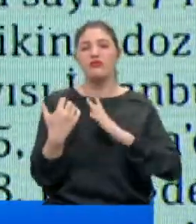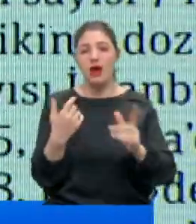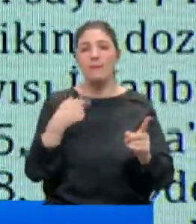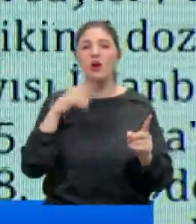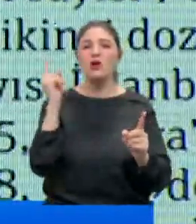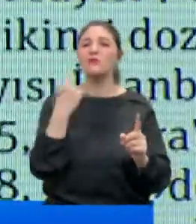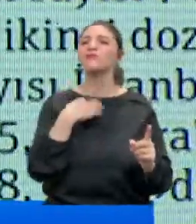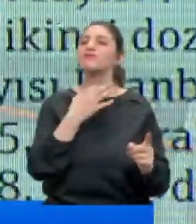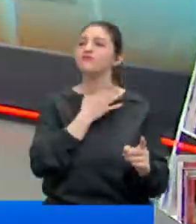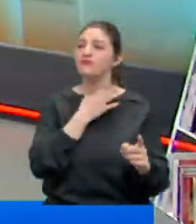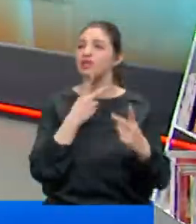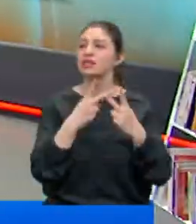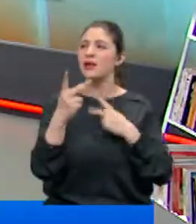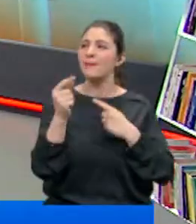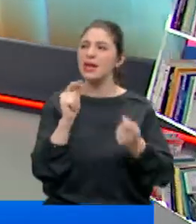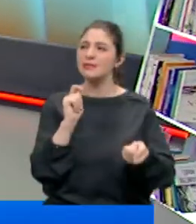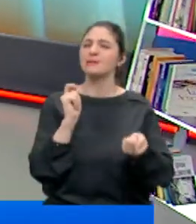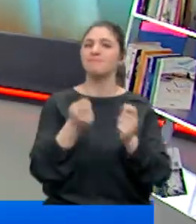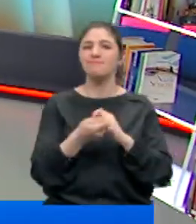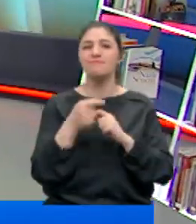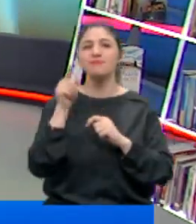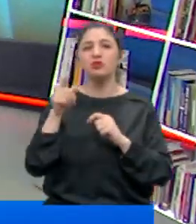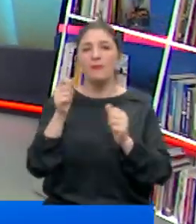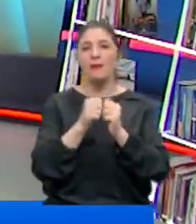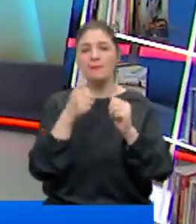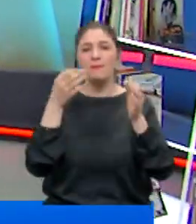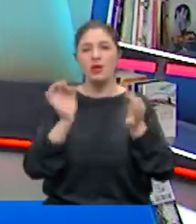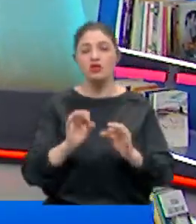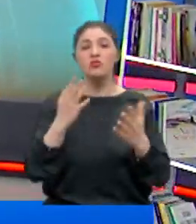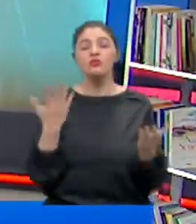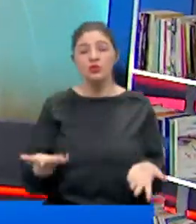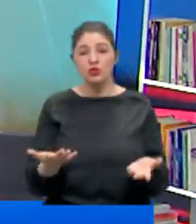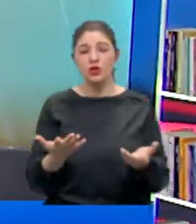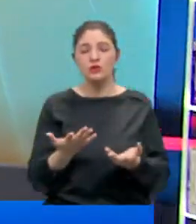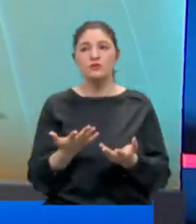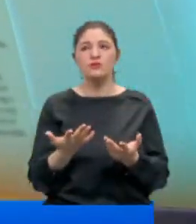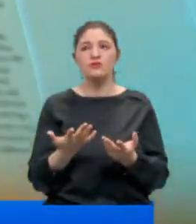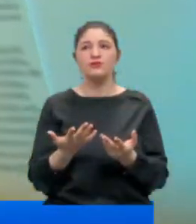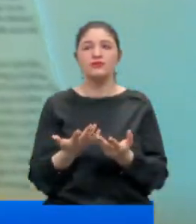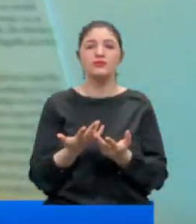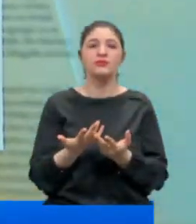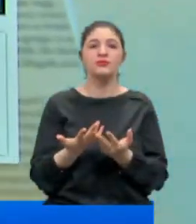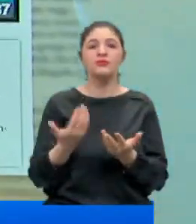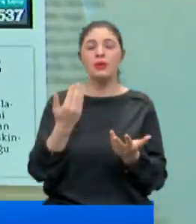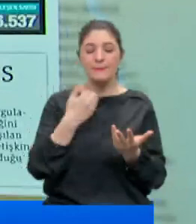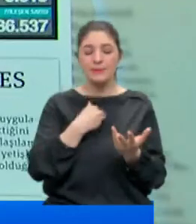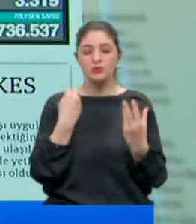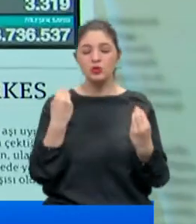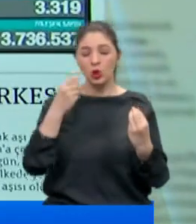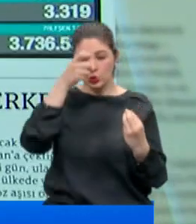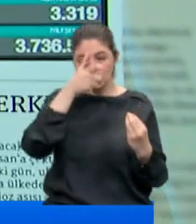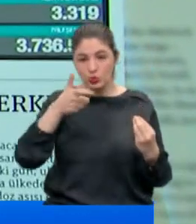Ben yönetmenimden rica ediyorum, akışı bir parça değiştirelim. Bununla girelim. Çünkü bizim güzel